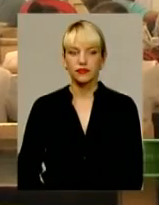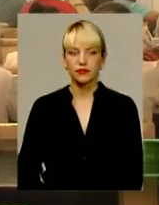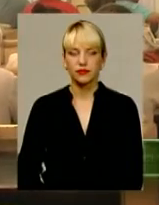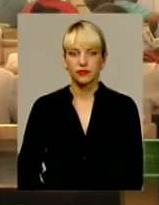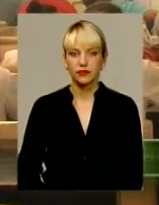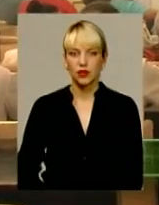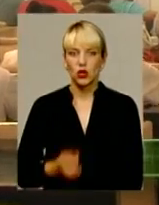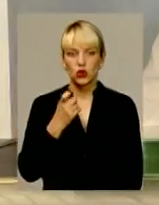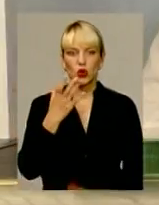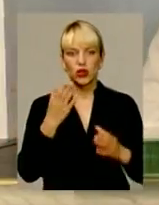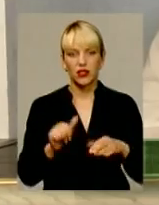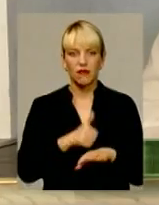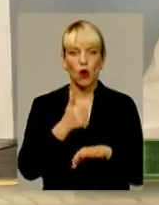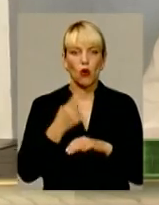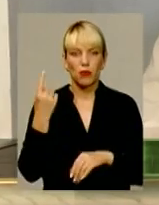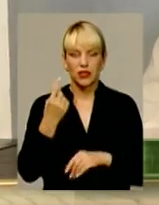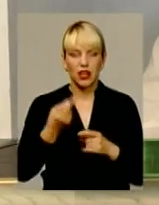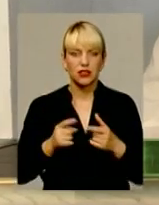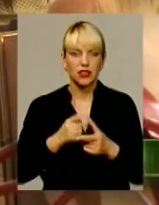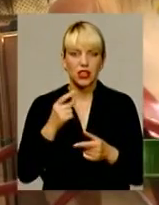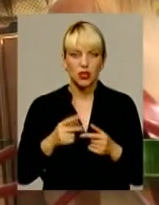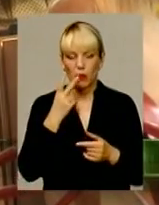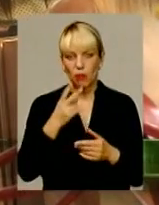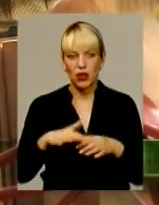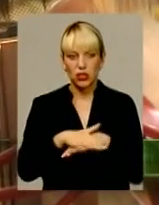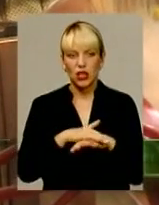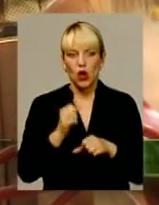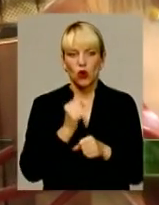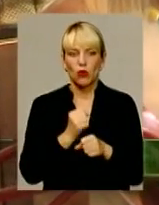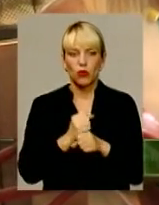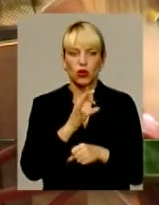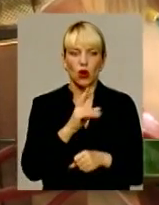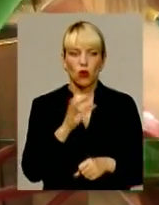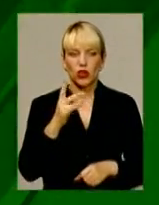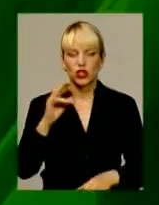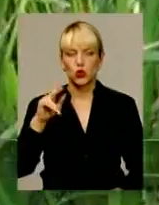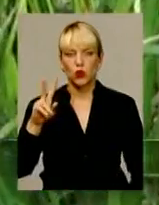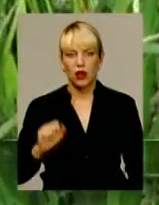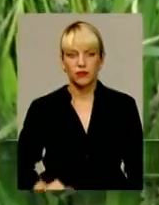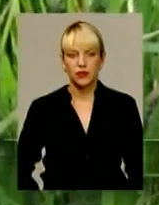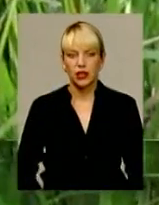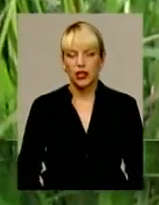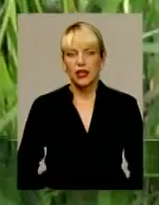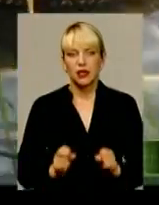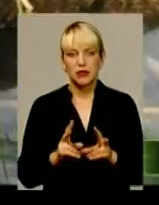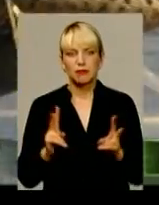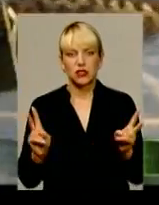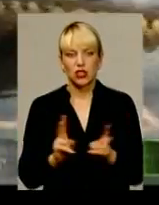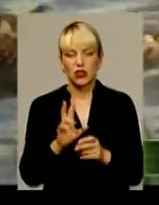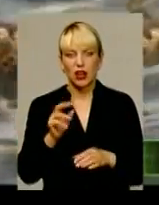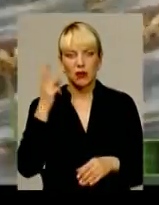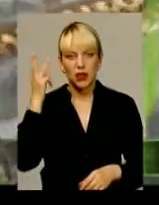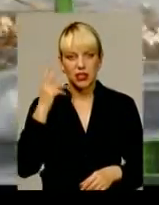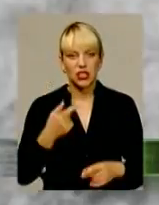Сто днів губернаторства або чи побачила громадськість роботу Олександра Корнічука. Небезпечна зустріч. На